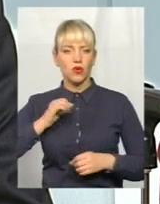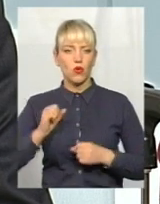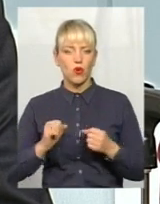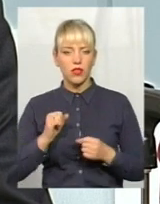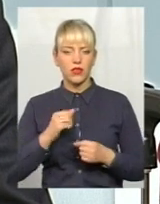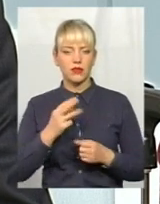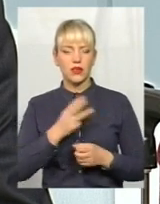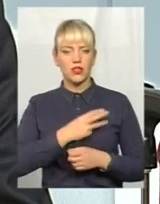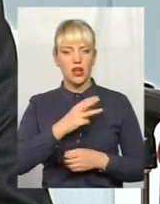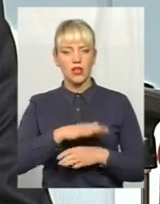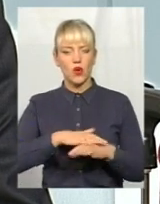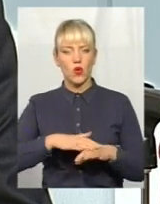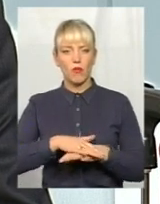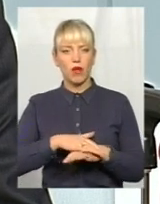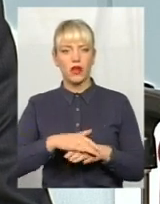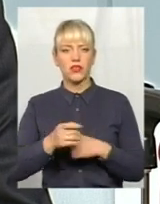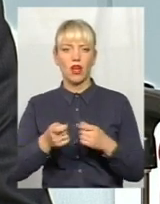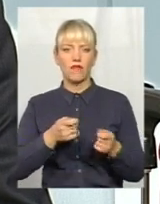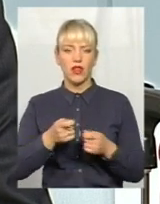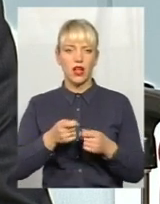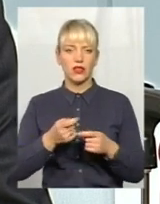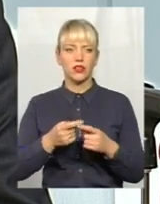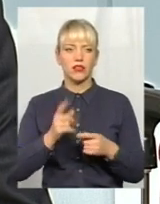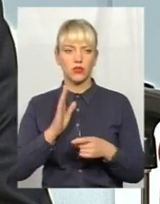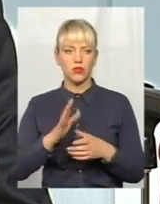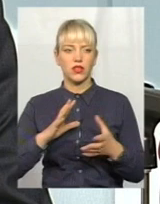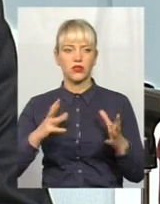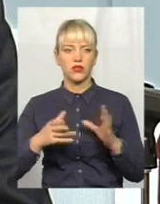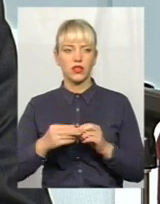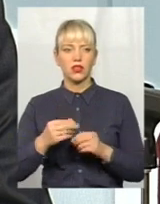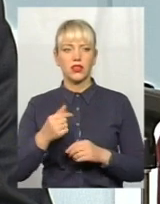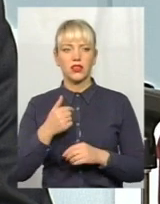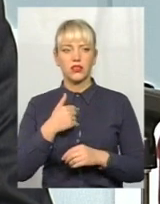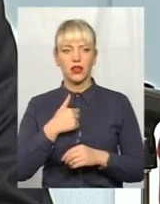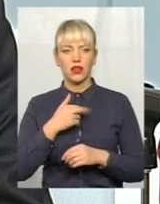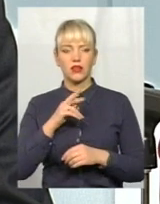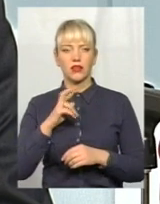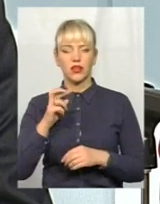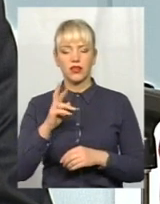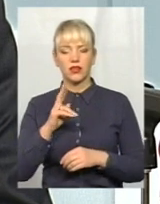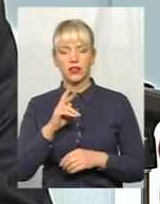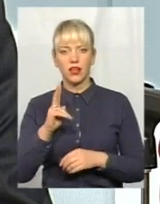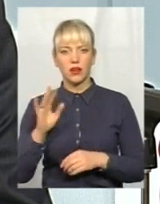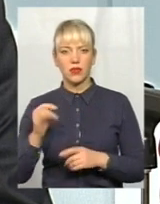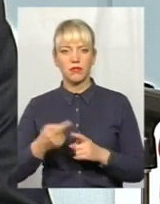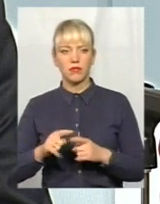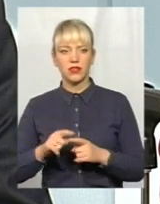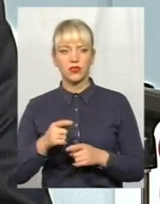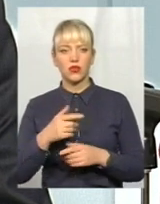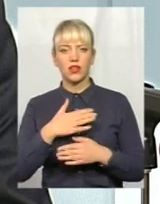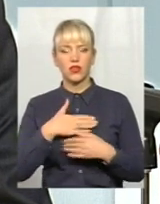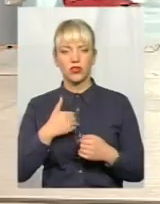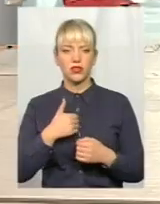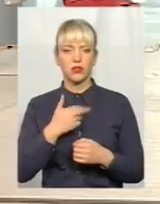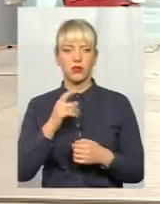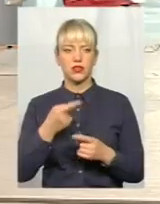бажання людей, бажання влади, тоді вийде результат. Тому, якби ми цього не хотіли, ми маємо цей камінь, цю глибу